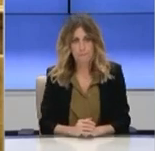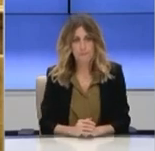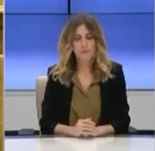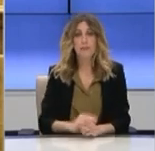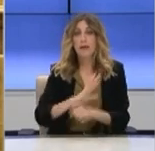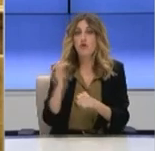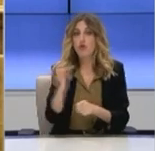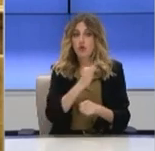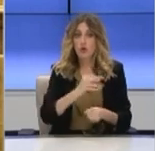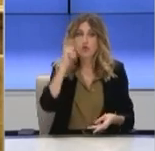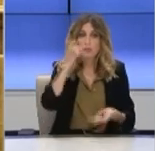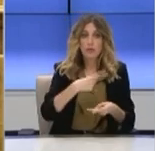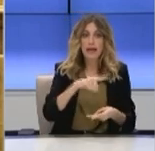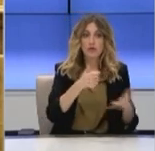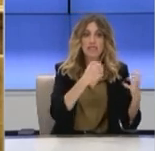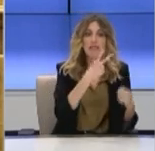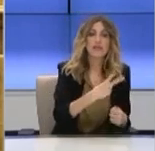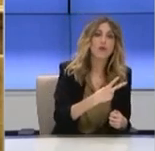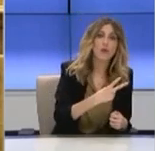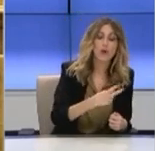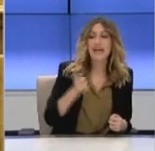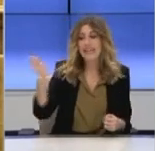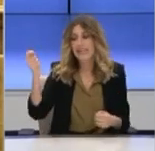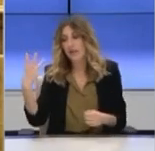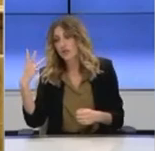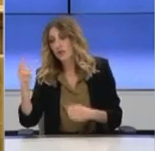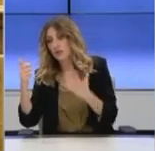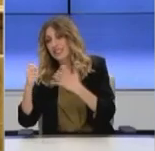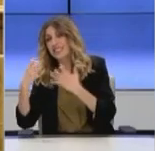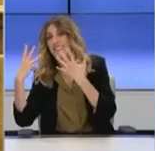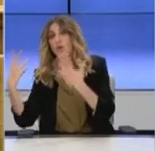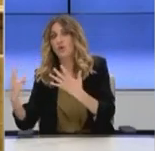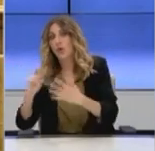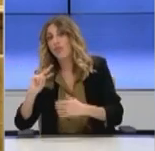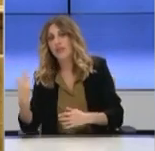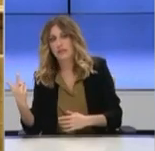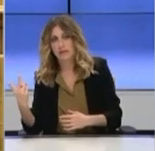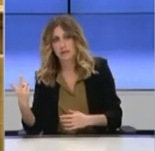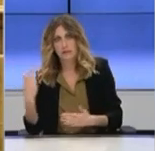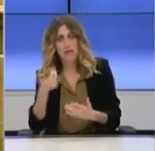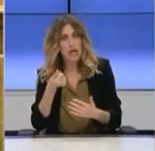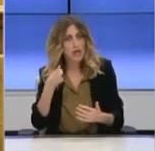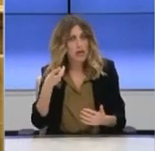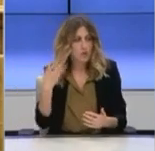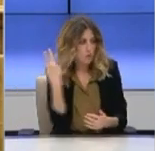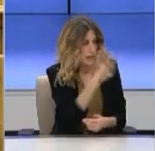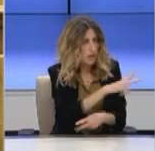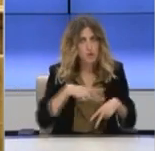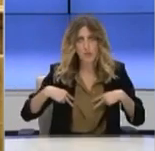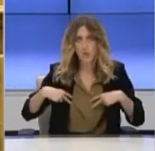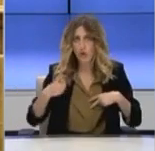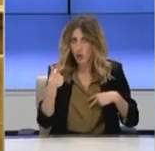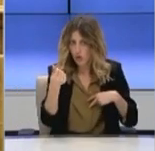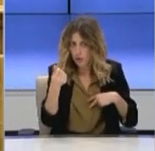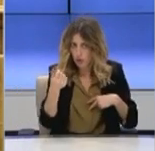162. Και το χρέος μέσα είναι 368 δις. Με τα δικά σας στοιχεία. Με τα στοιχεία του Υπουργείου Οικονομικών και του